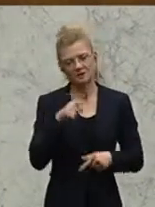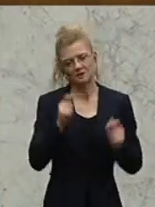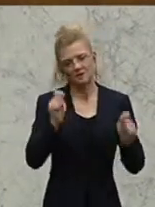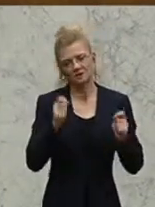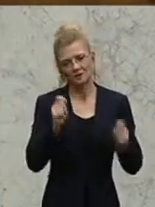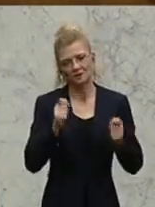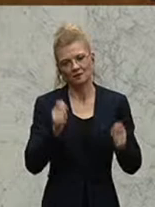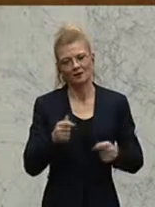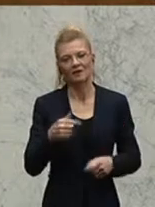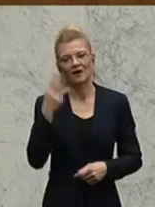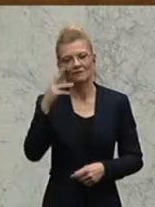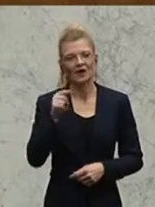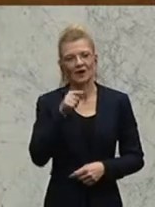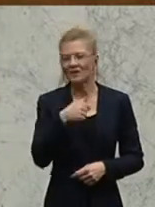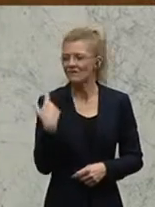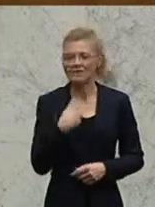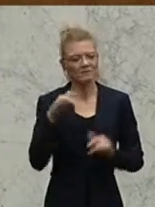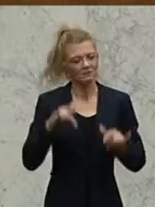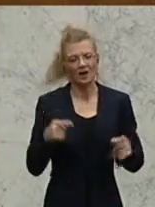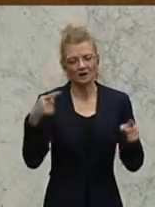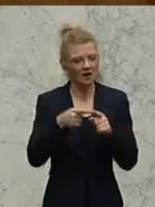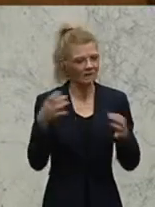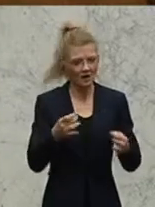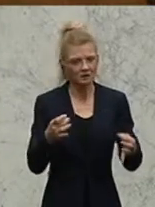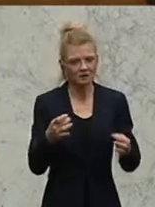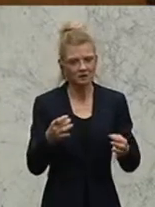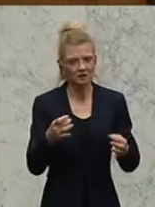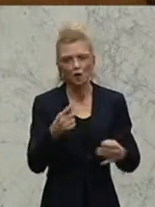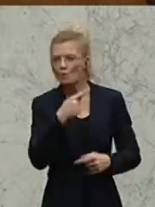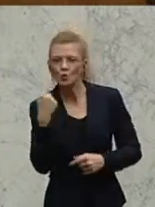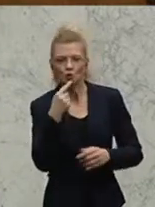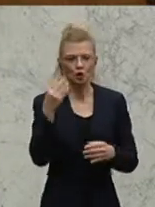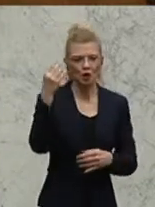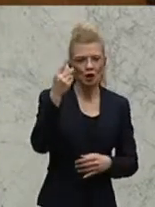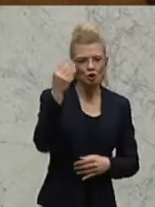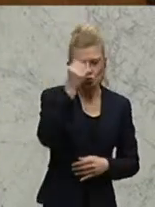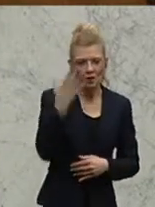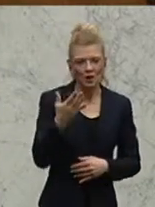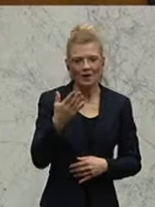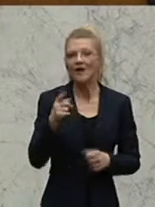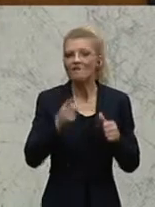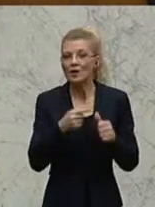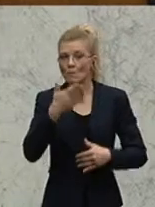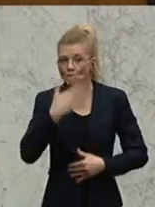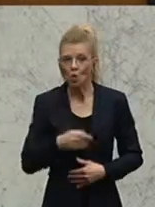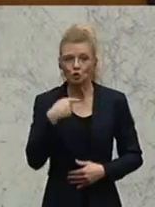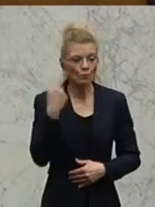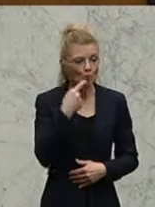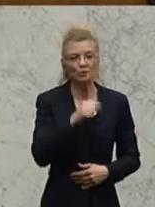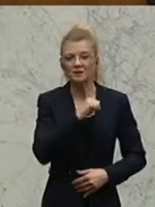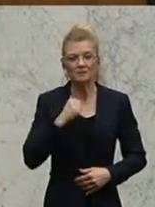mündige Schule als unser Ziel weiter verfolgen. Wer mündige Menschen will, der braucht mündige Schulen. Parteipolitik muss raus bei der